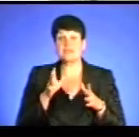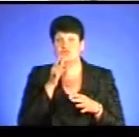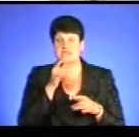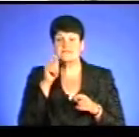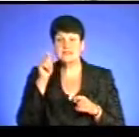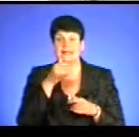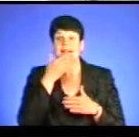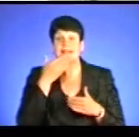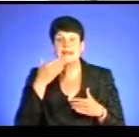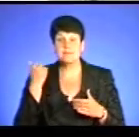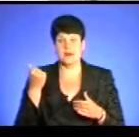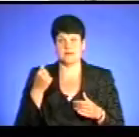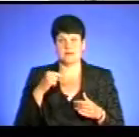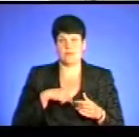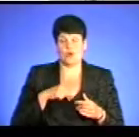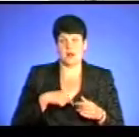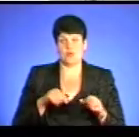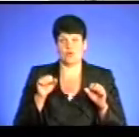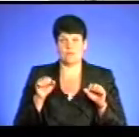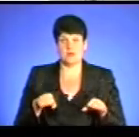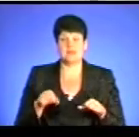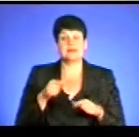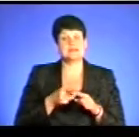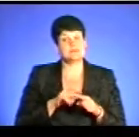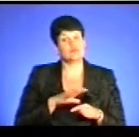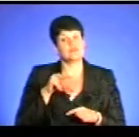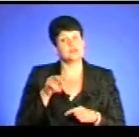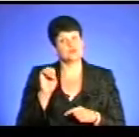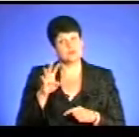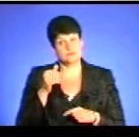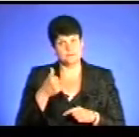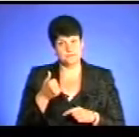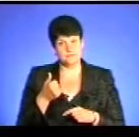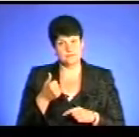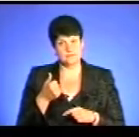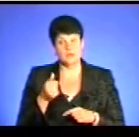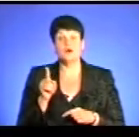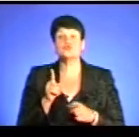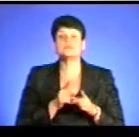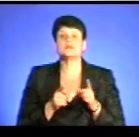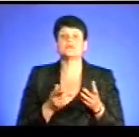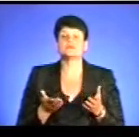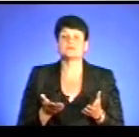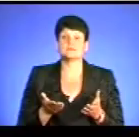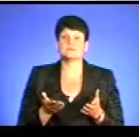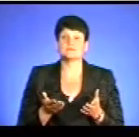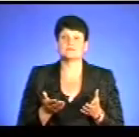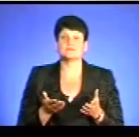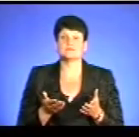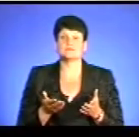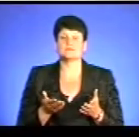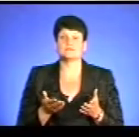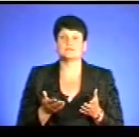не має морального права виїжджати в Україну. Це щось змінило? Війна не закінчилась.